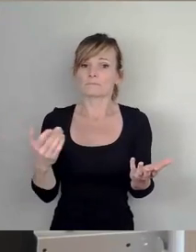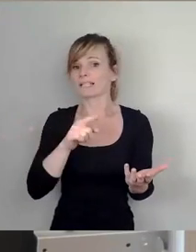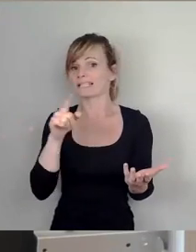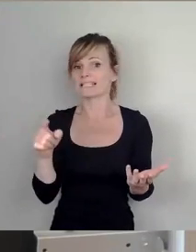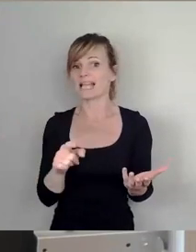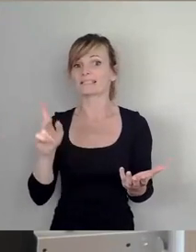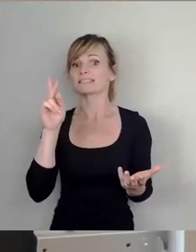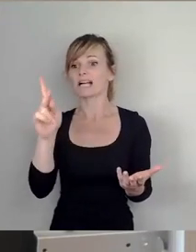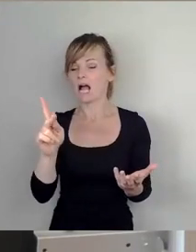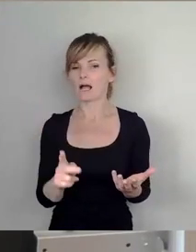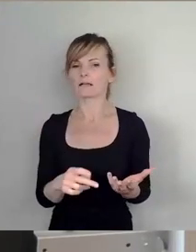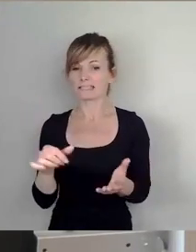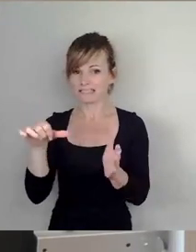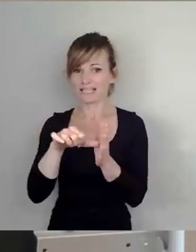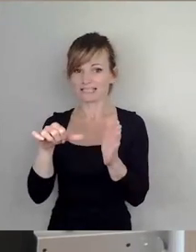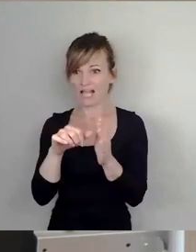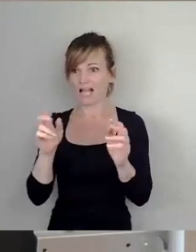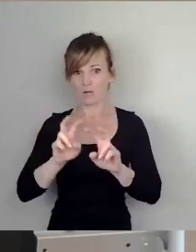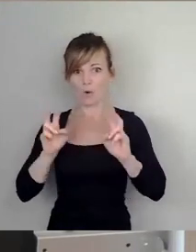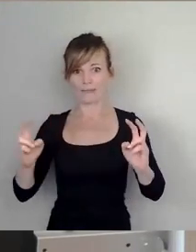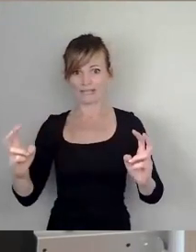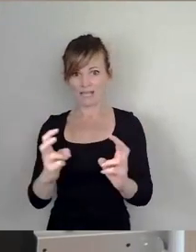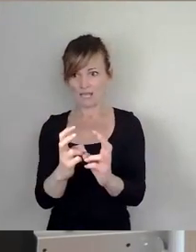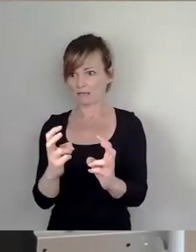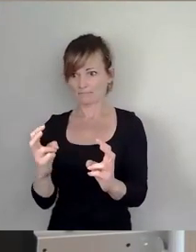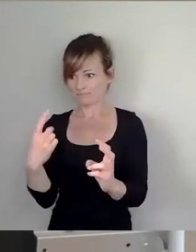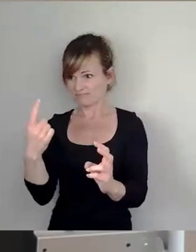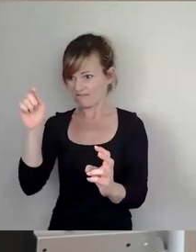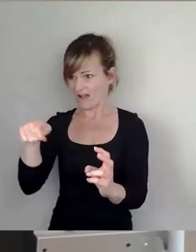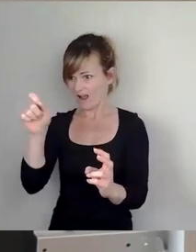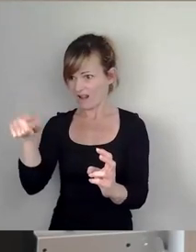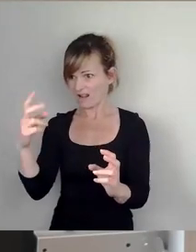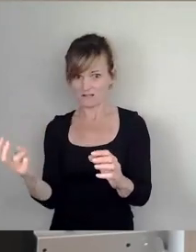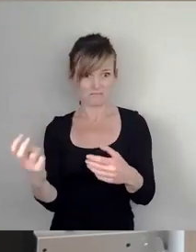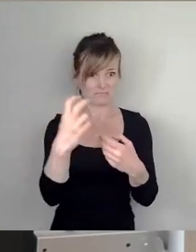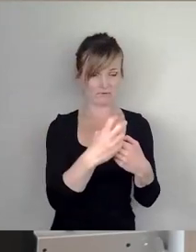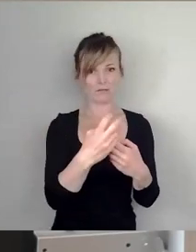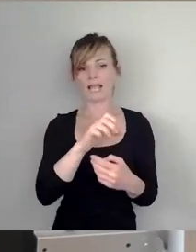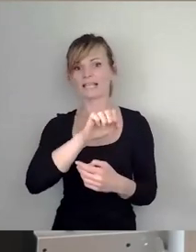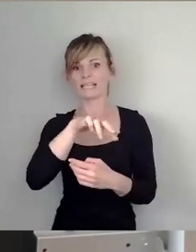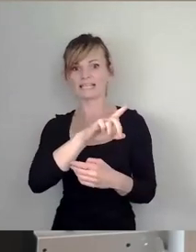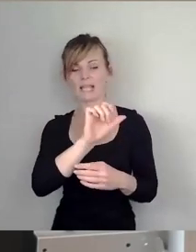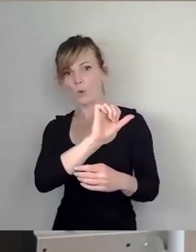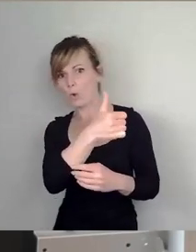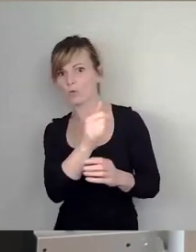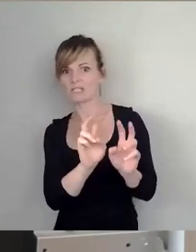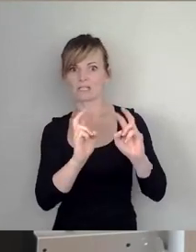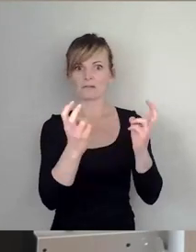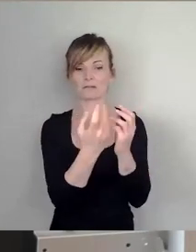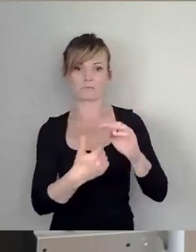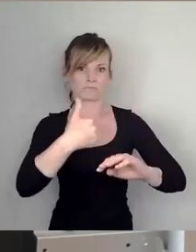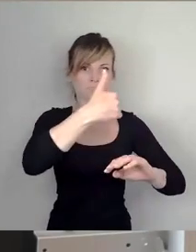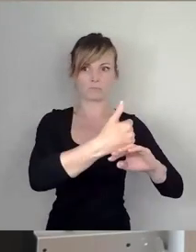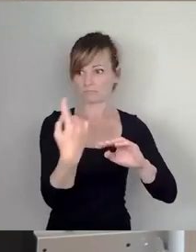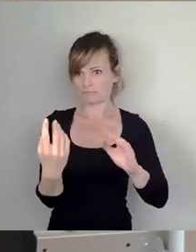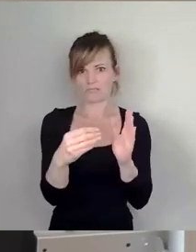worden. Und das Zentralkomitee, für die, die das noch nicht so verinnerlicht haben, war das höchste Führungsorgan der SED, die ihrerseits wiederum sich die